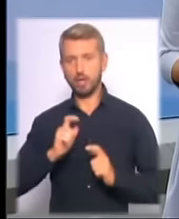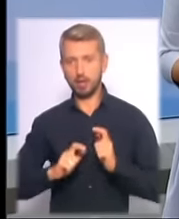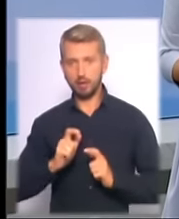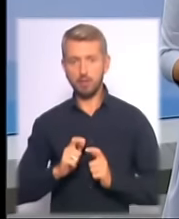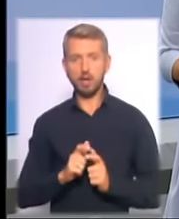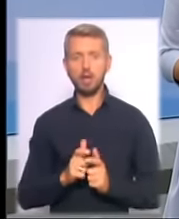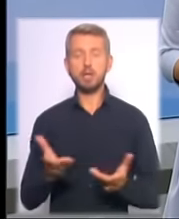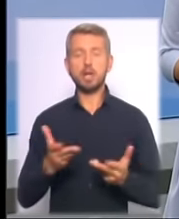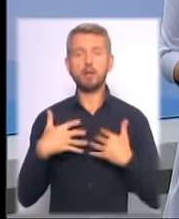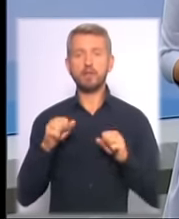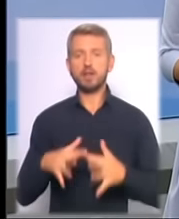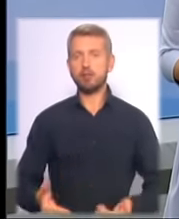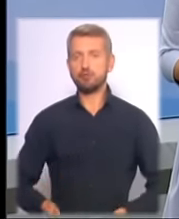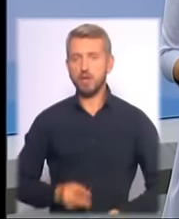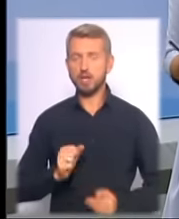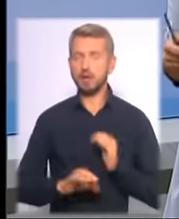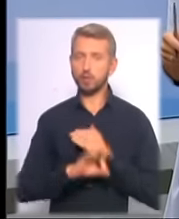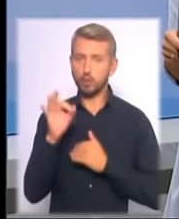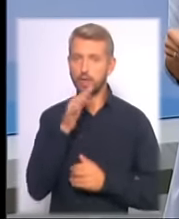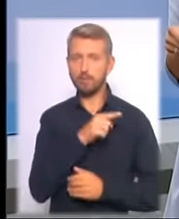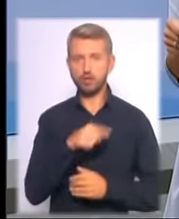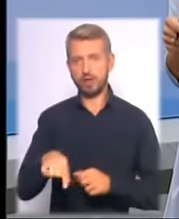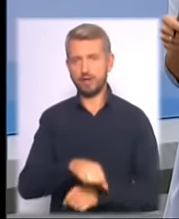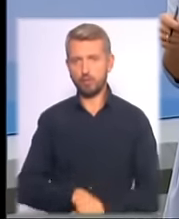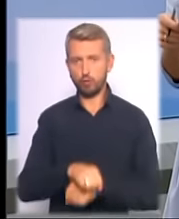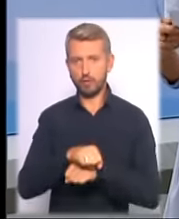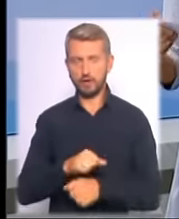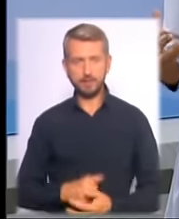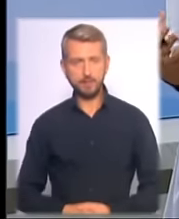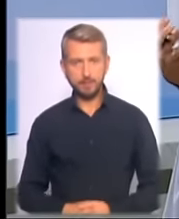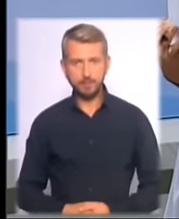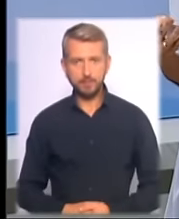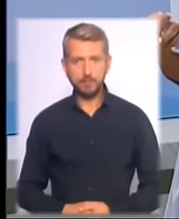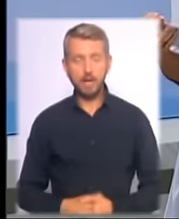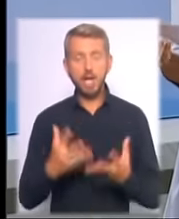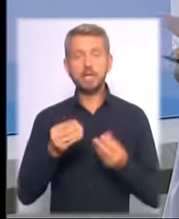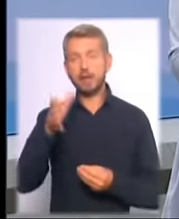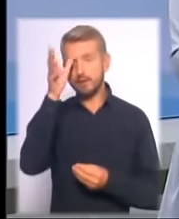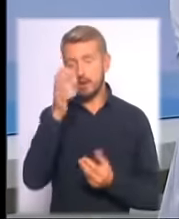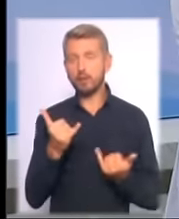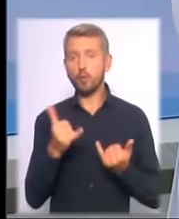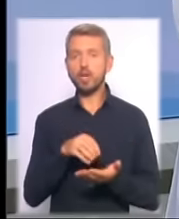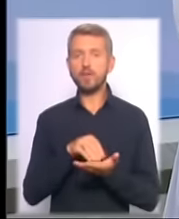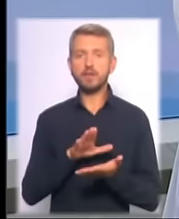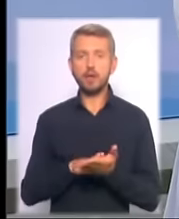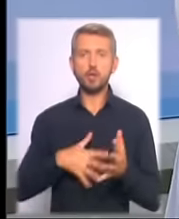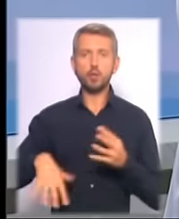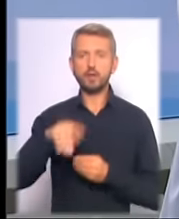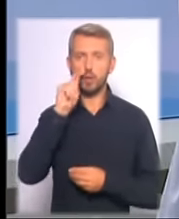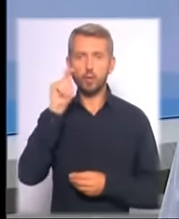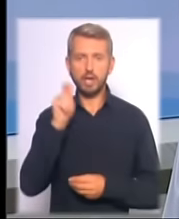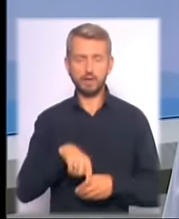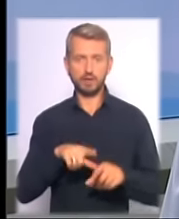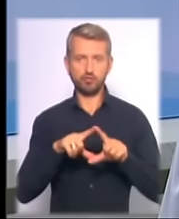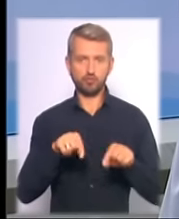віддали життя на Сході і під час революції. День знань сьогодні відзначають усі українські